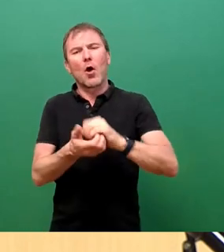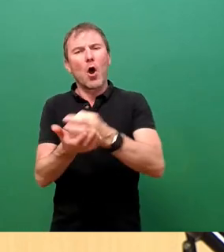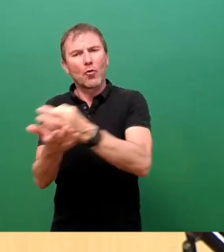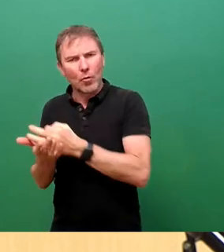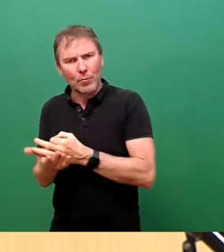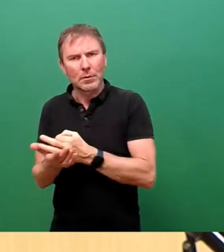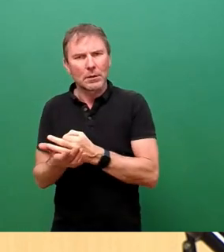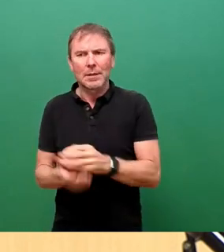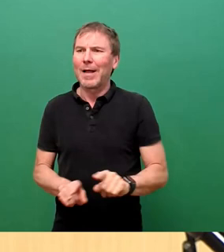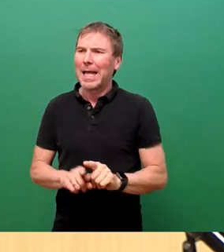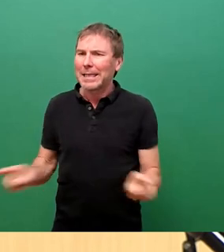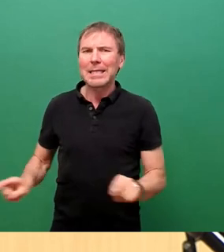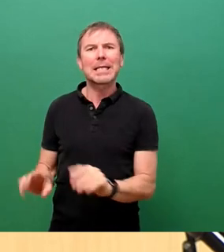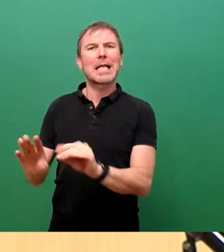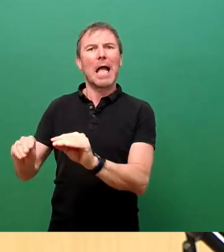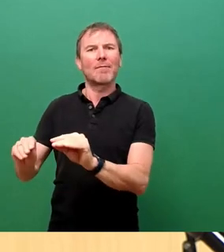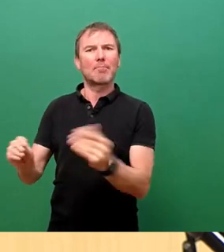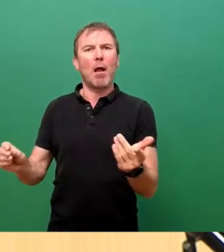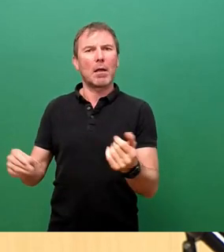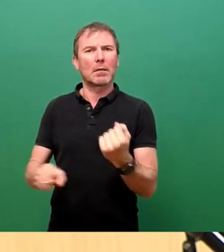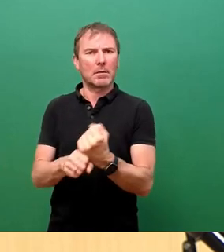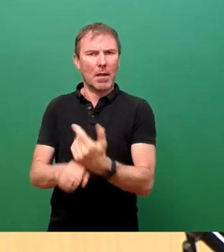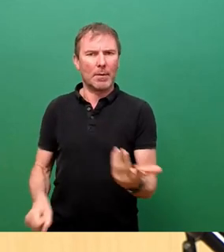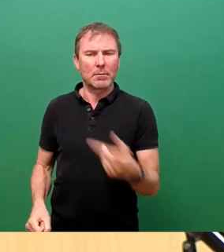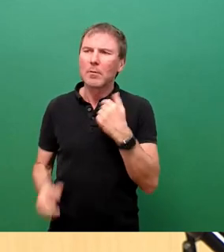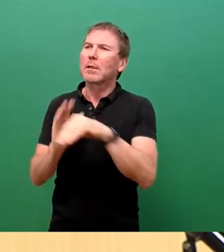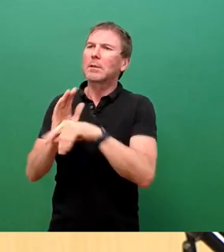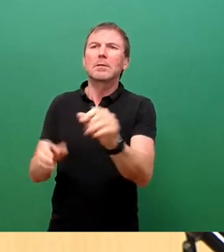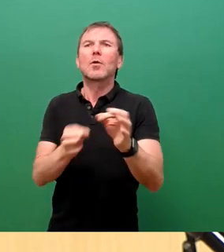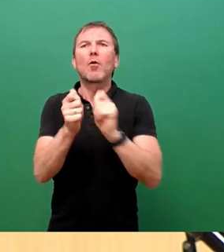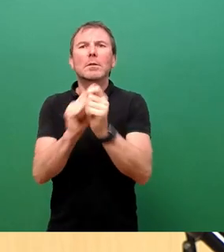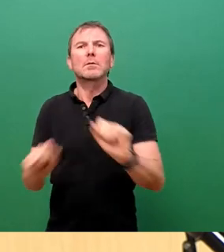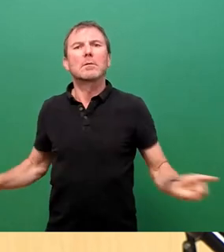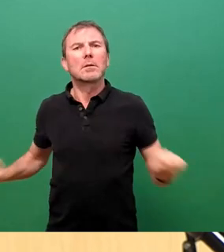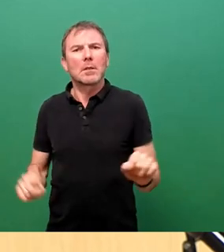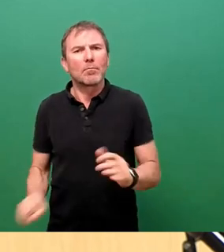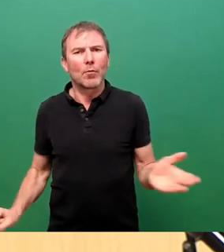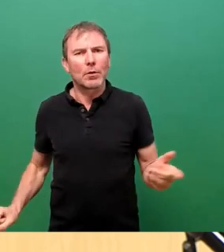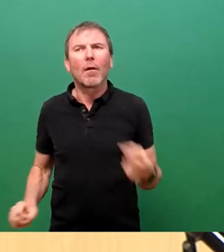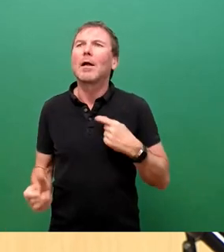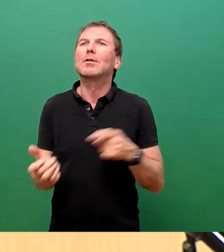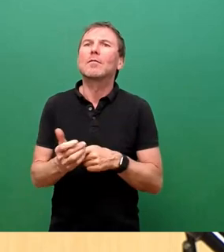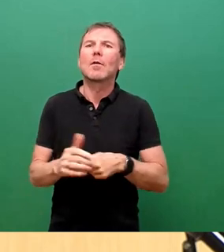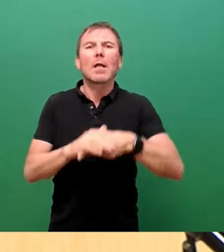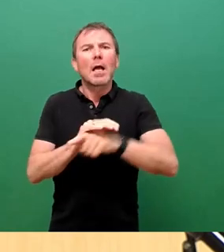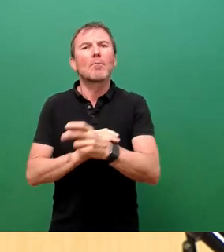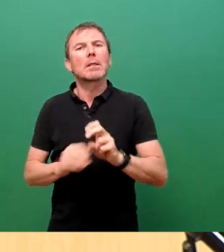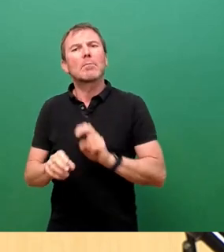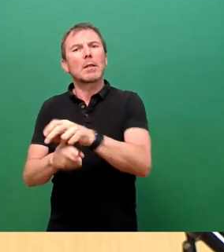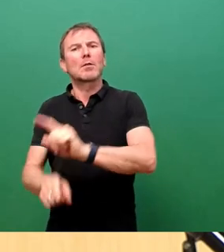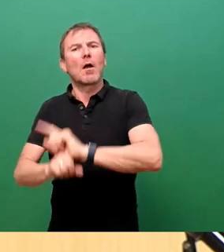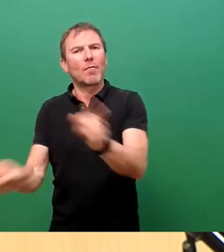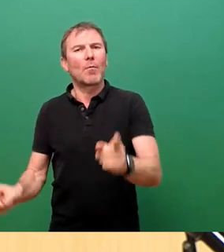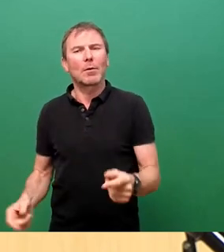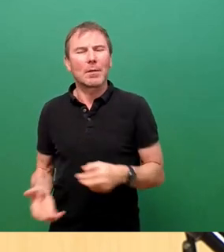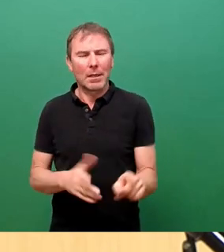Nichtanwendbarkeit gearbeitet. Denn es wird, das wurde schon gesagt, keine sofortigen Betretungsverbote geben, eben weil wir zum Glück in einem